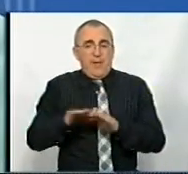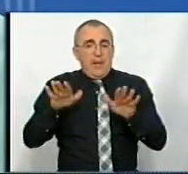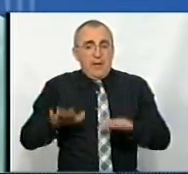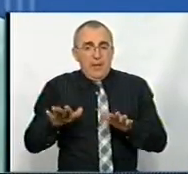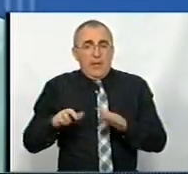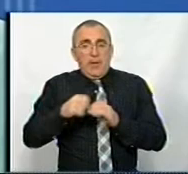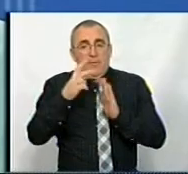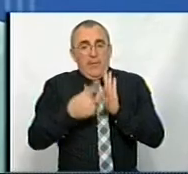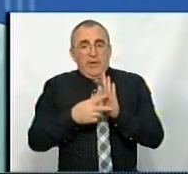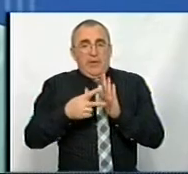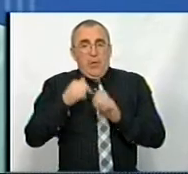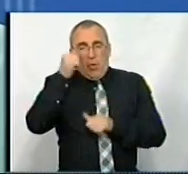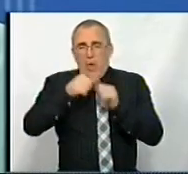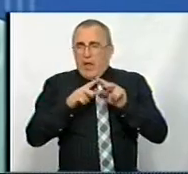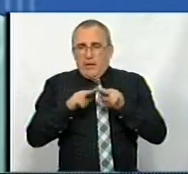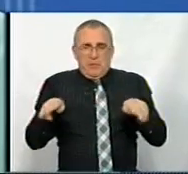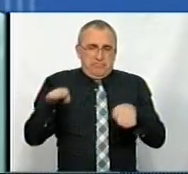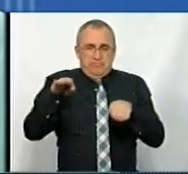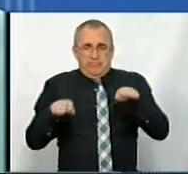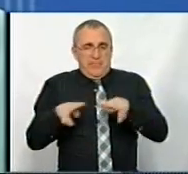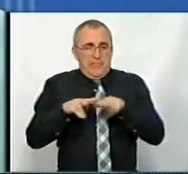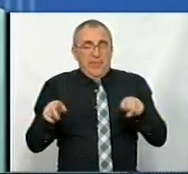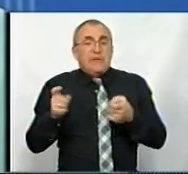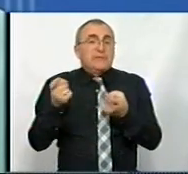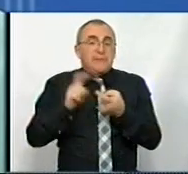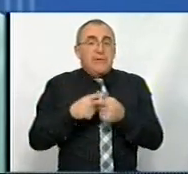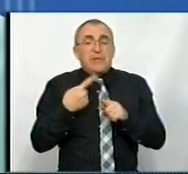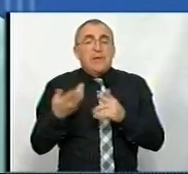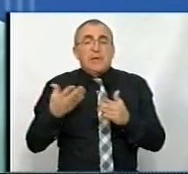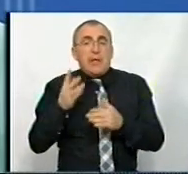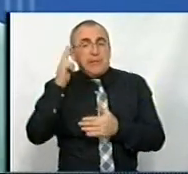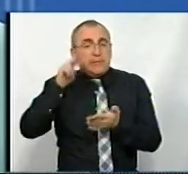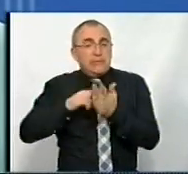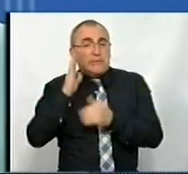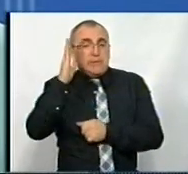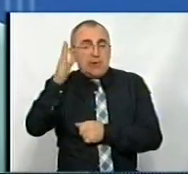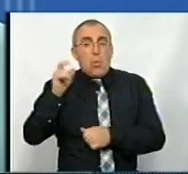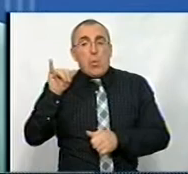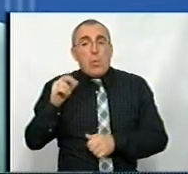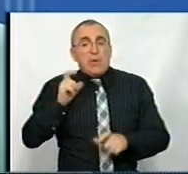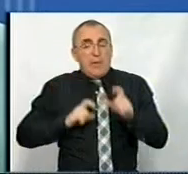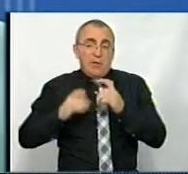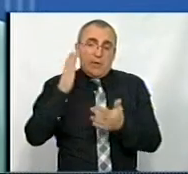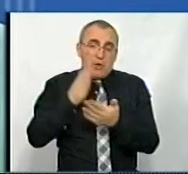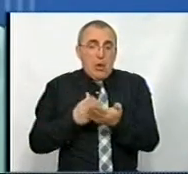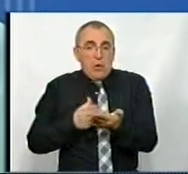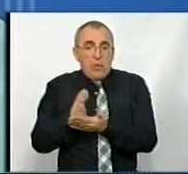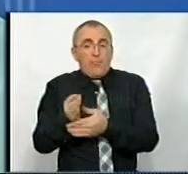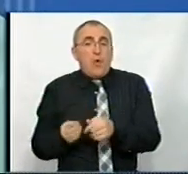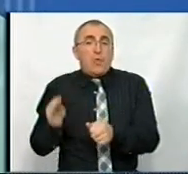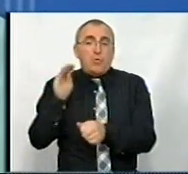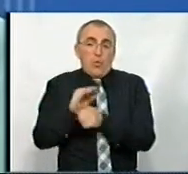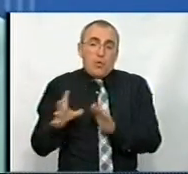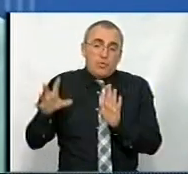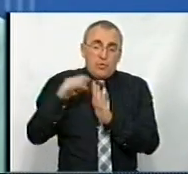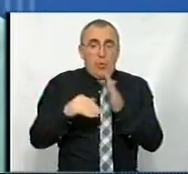році було плюс-мінус так само, я подивилася. У зв'язку із цим, яка стратегія університету? Чи є шляхи для додаткового